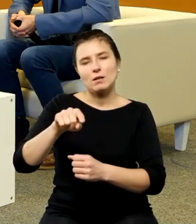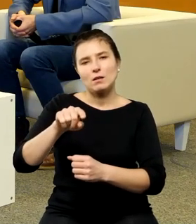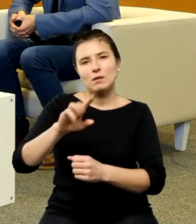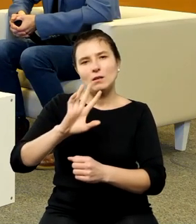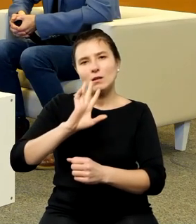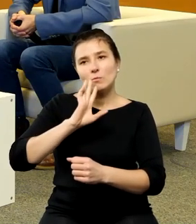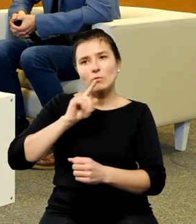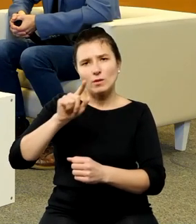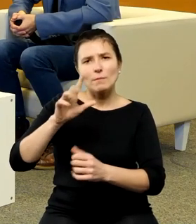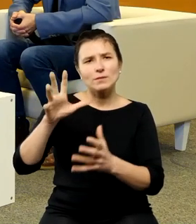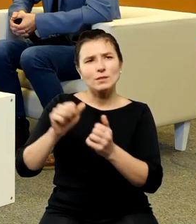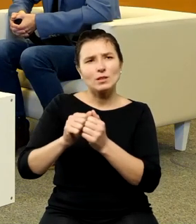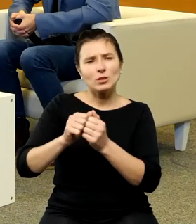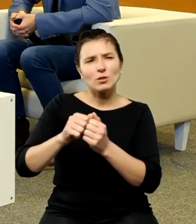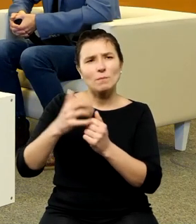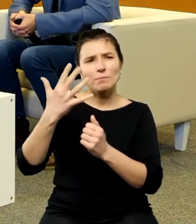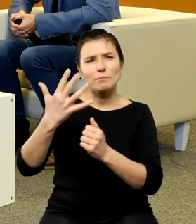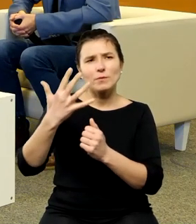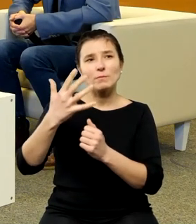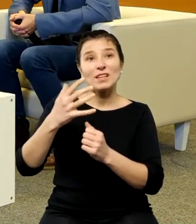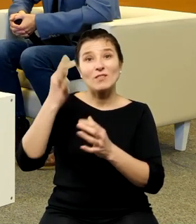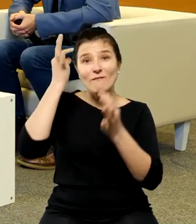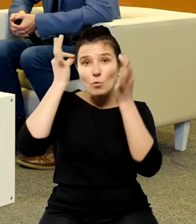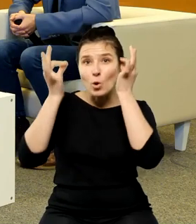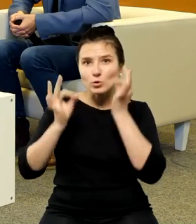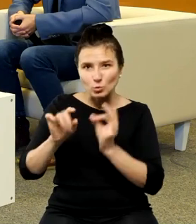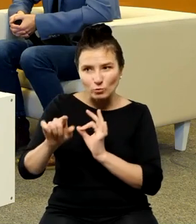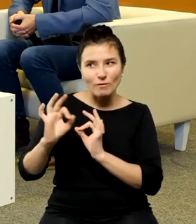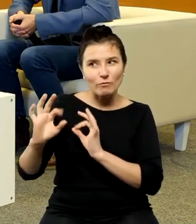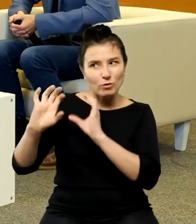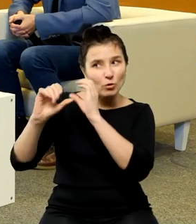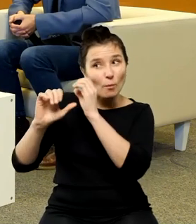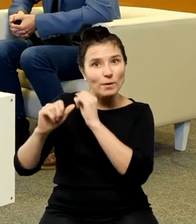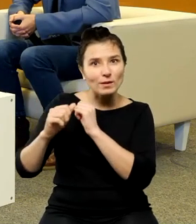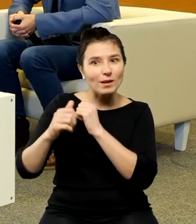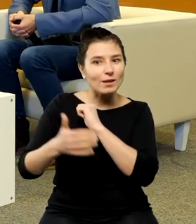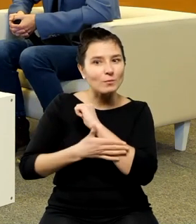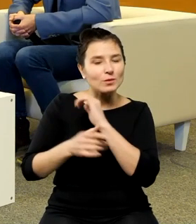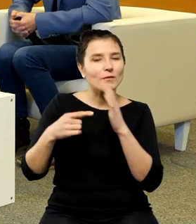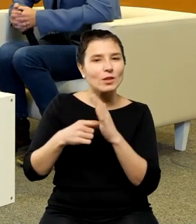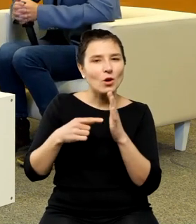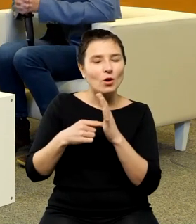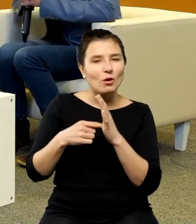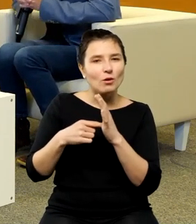Kopernika i można było na podstawie tego DNA ustalić czy